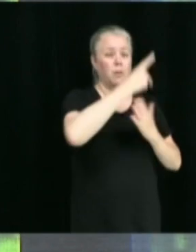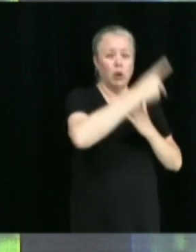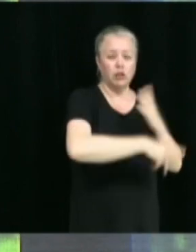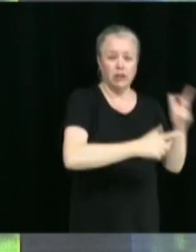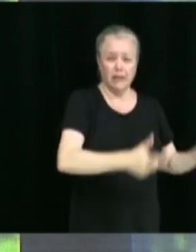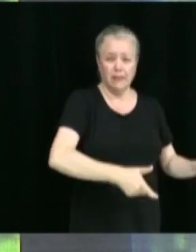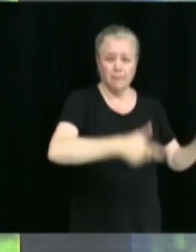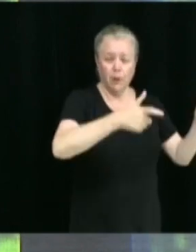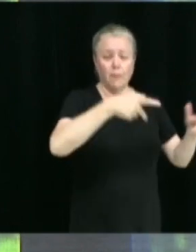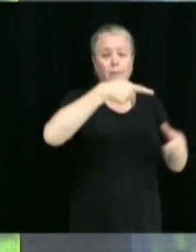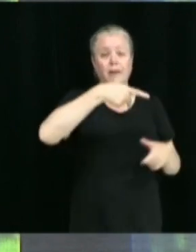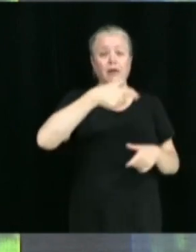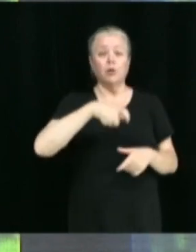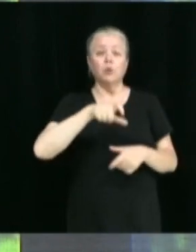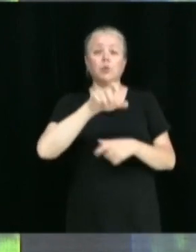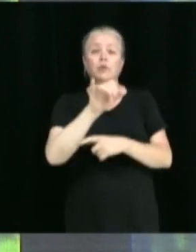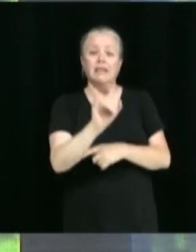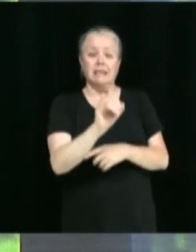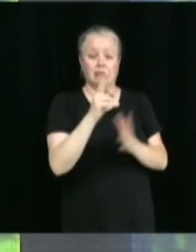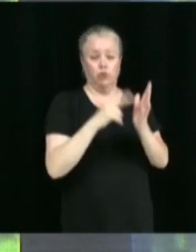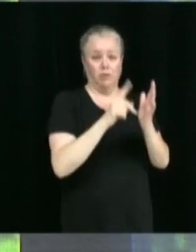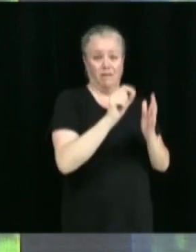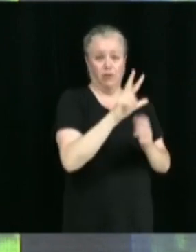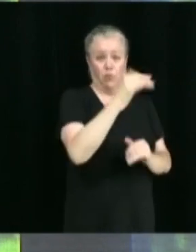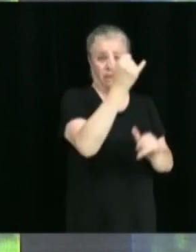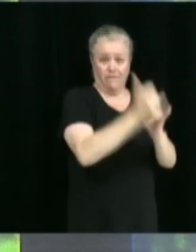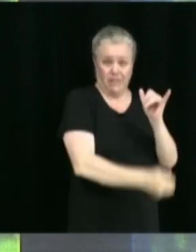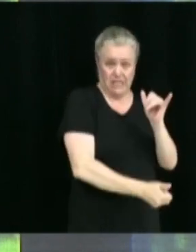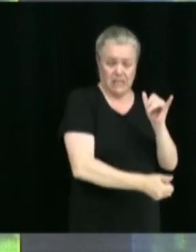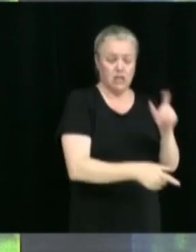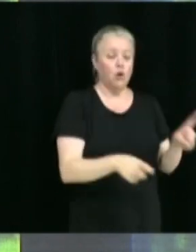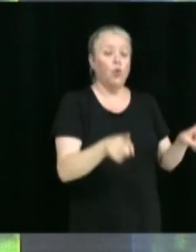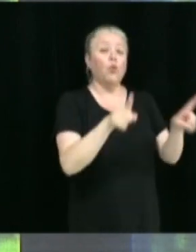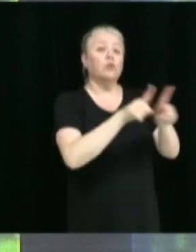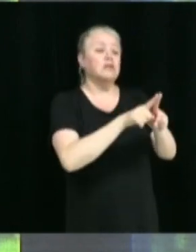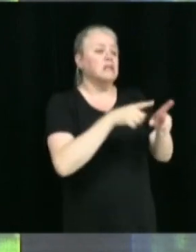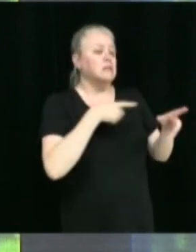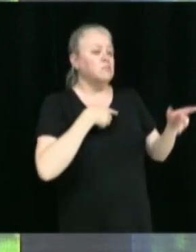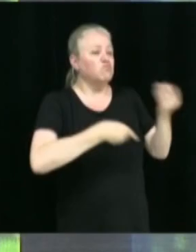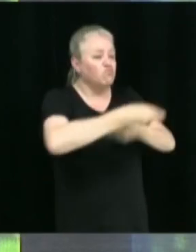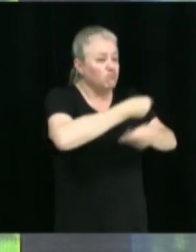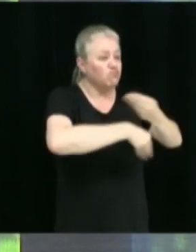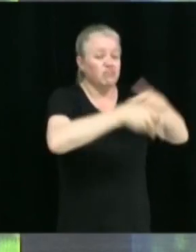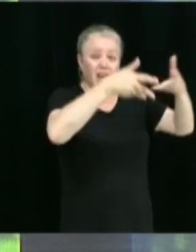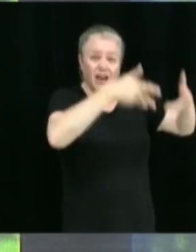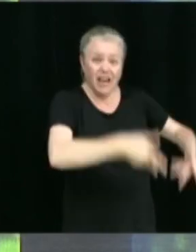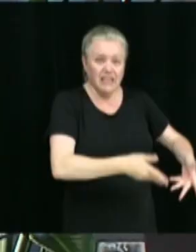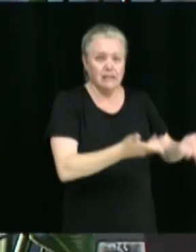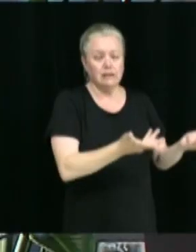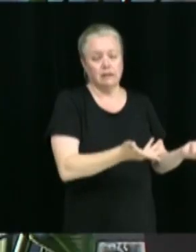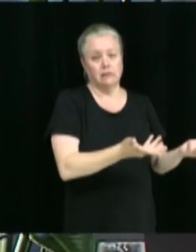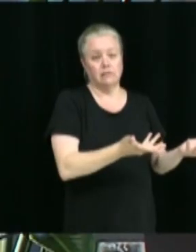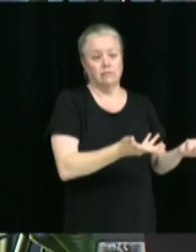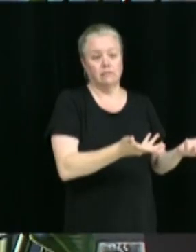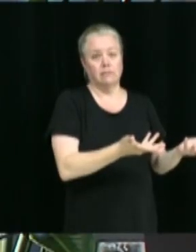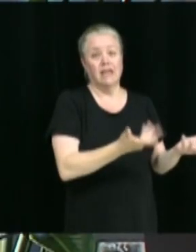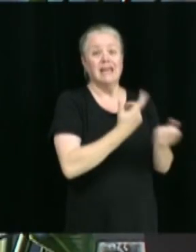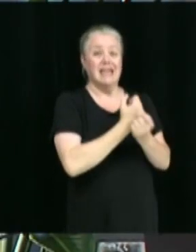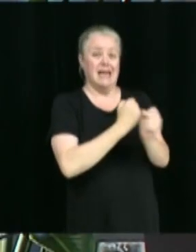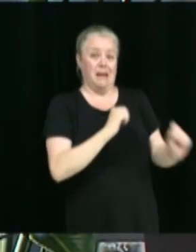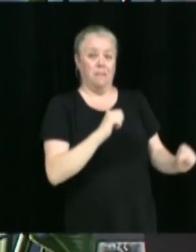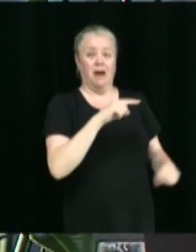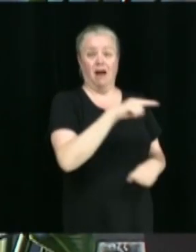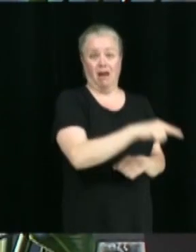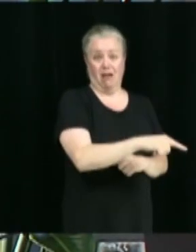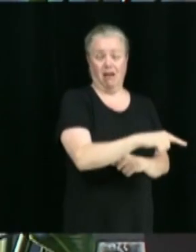2023 et financés par les activités de fonctionnement ou les excédents de fonctionnement affectés. Il s'agit de libérer les